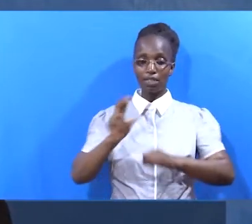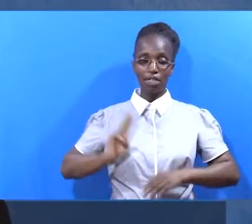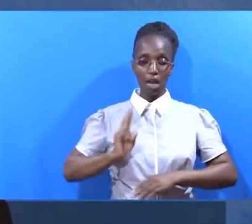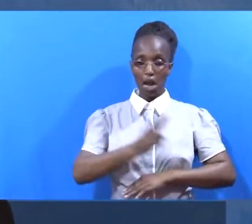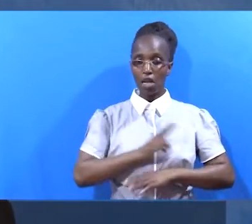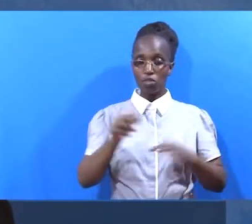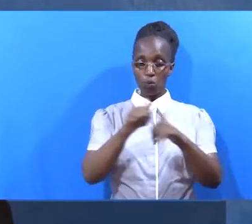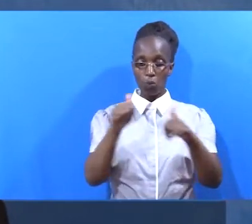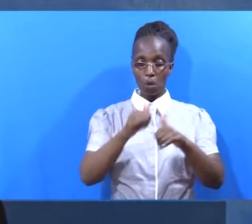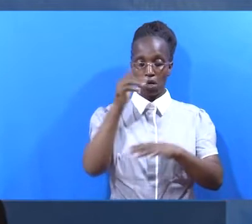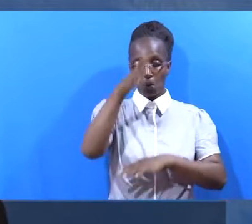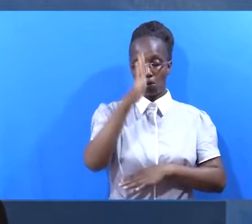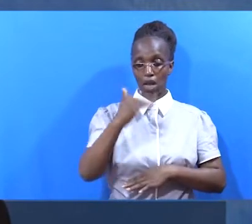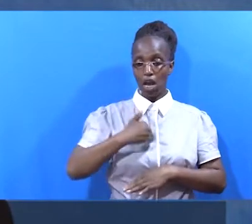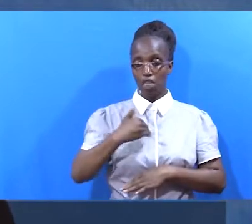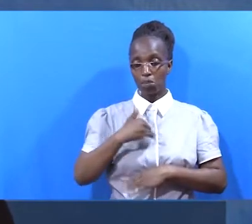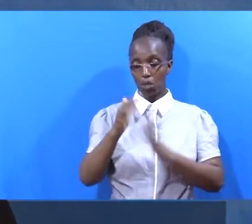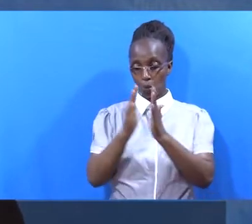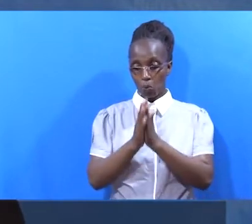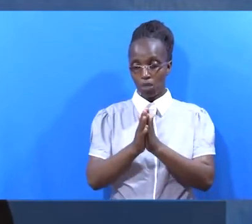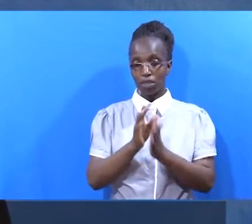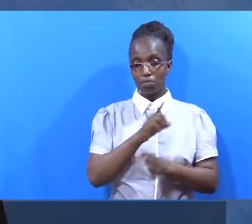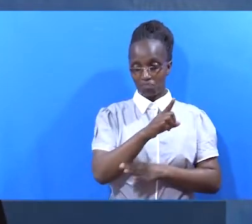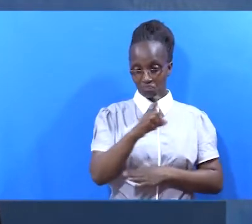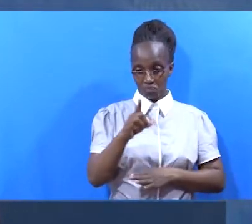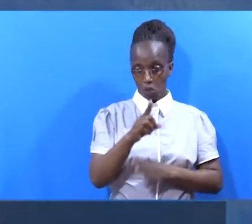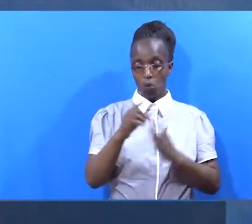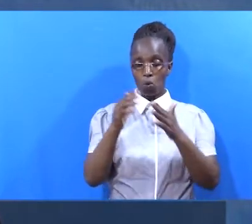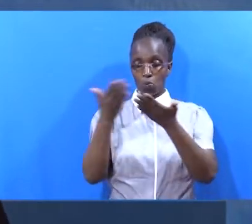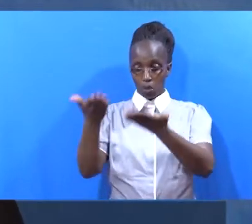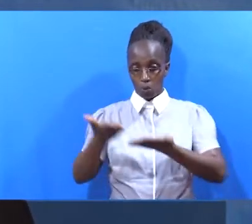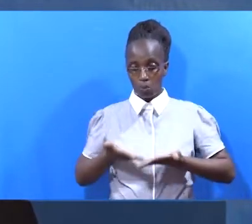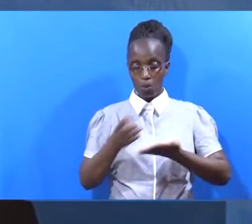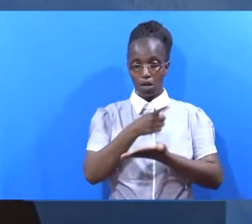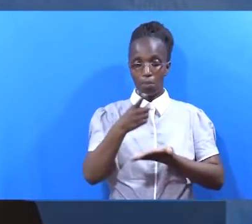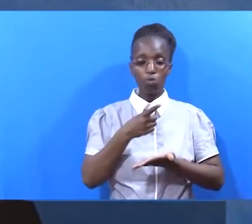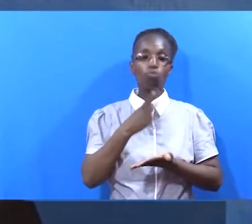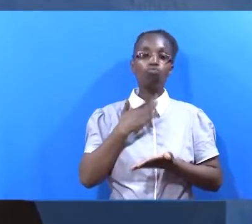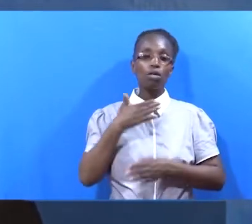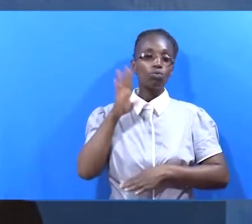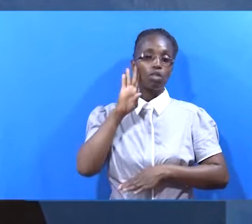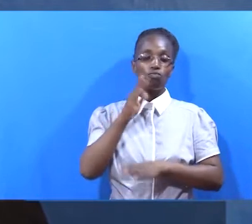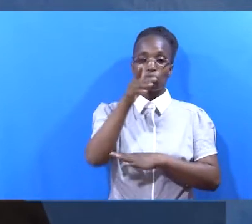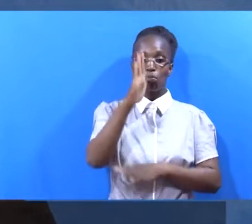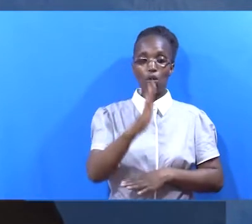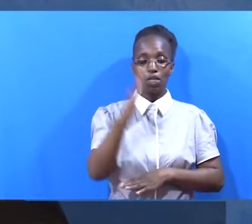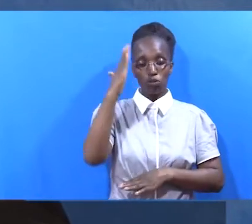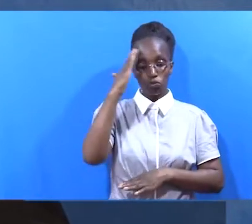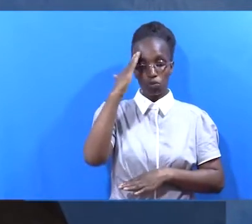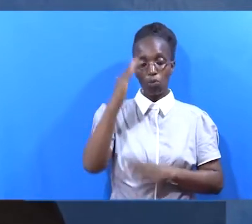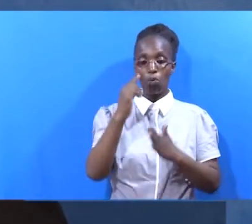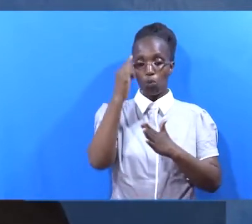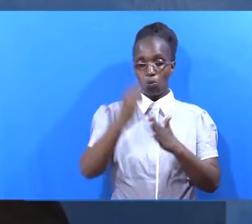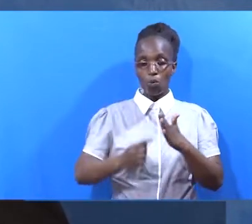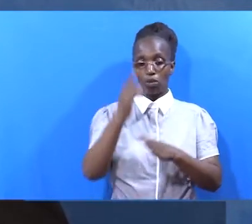kwamba mungu amekulinda, na mini ya kwamba mungu amekua pamoja na we Siku nyingini ni kikualika katika manyunyo baraka, tukapate kusike kutoka kwa